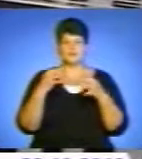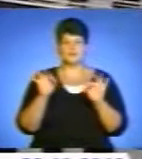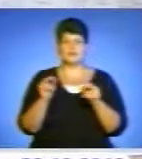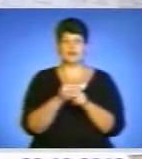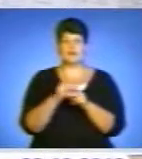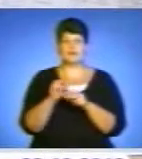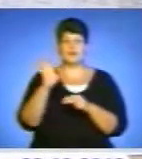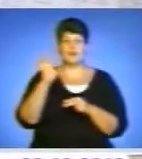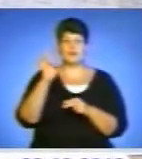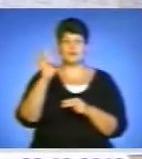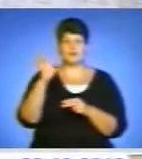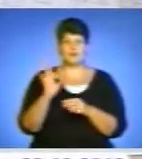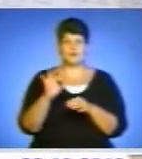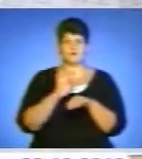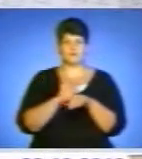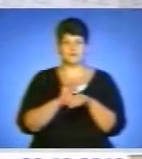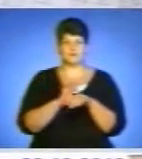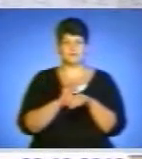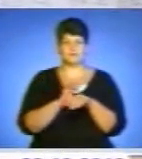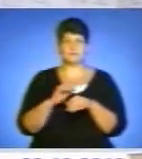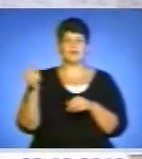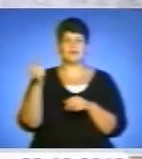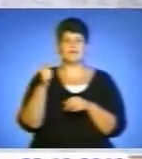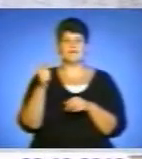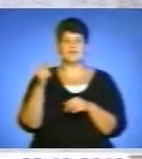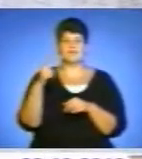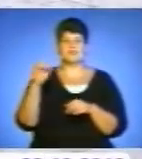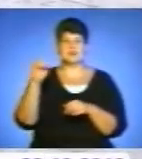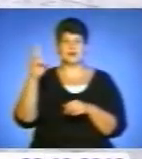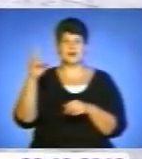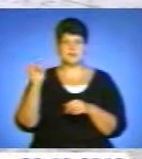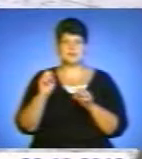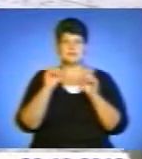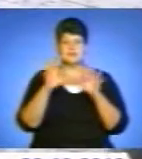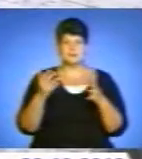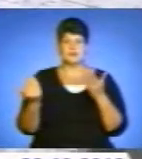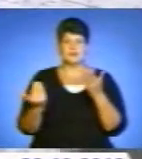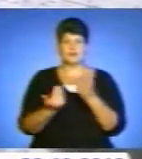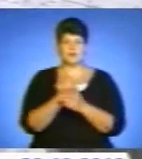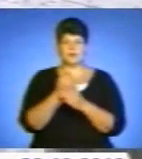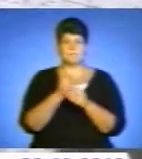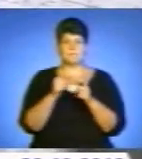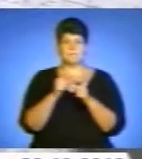В декабрі здадім перший блок з всіми необхідними